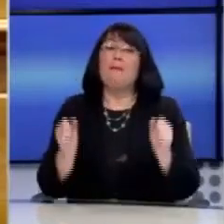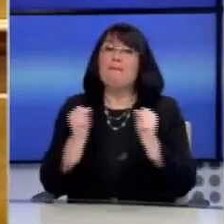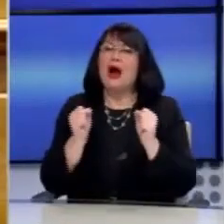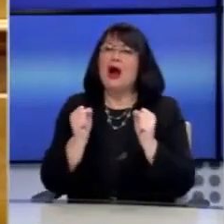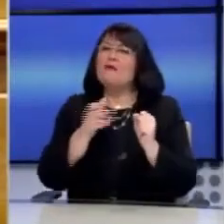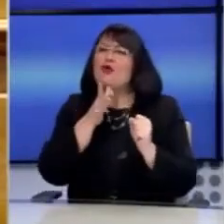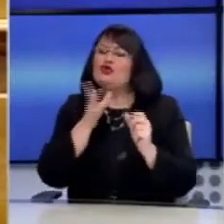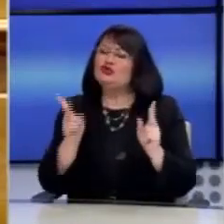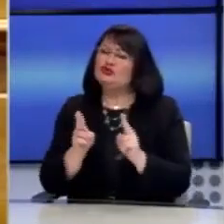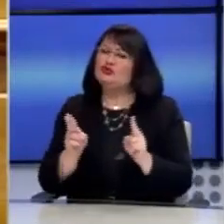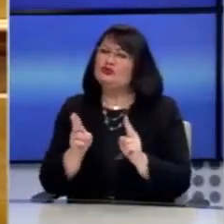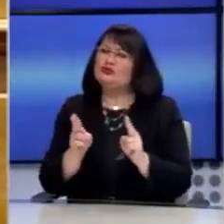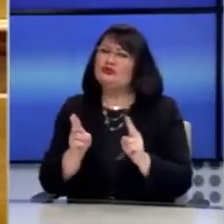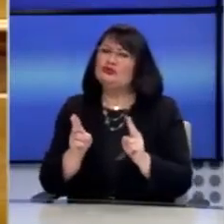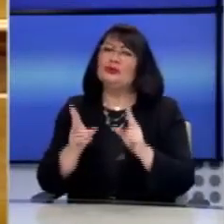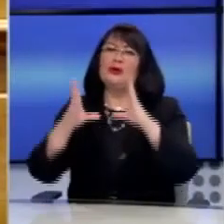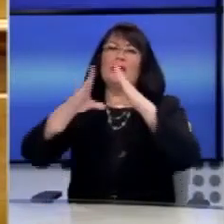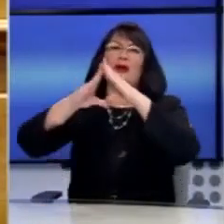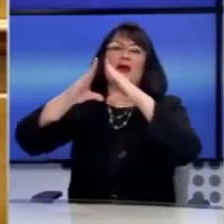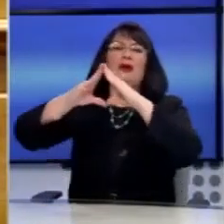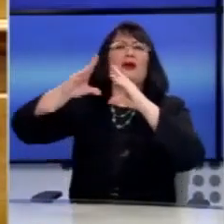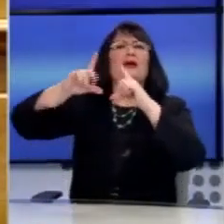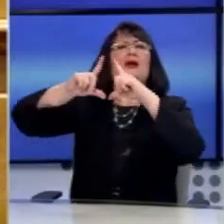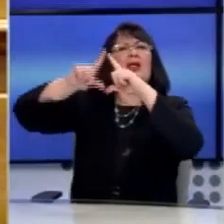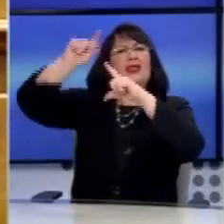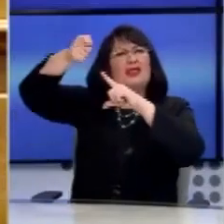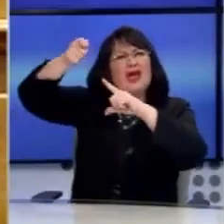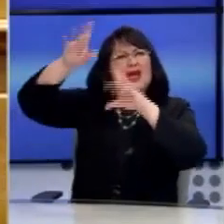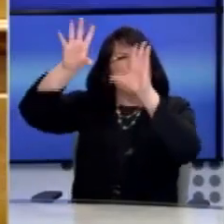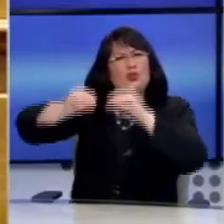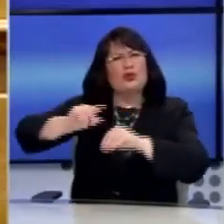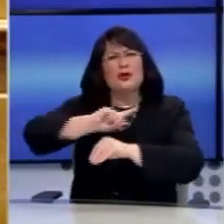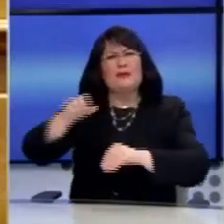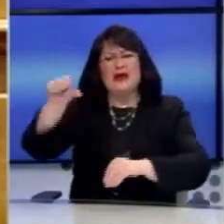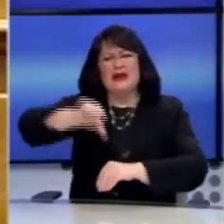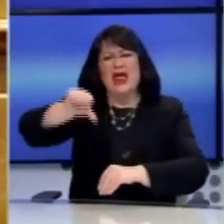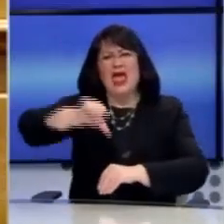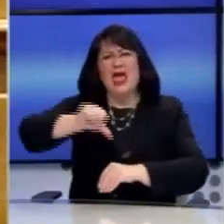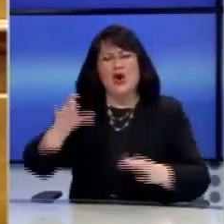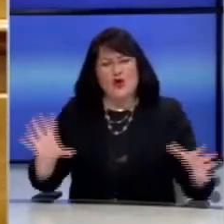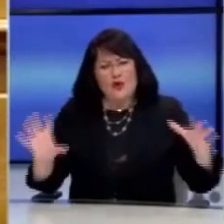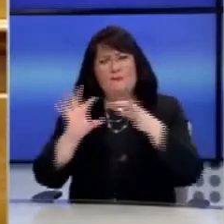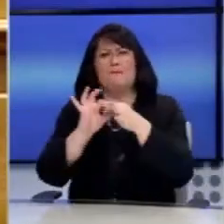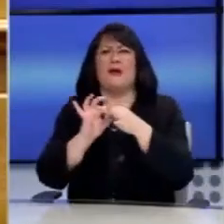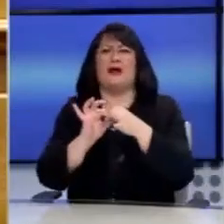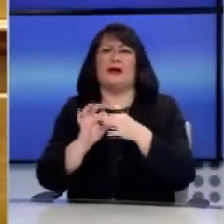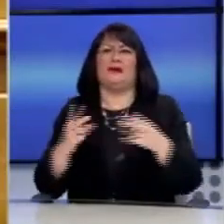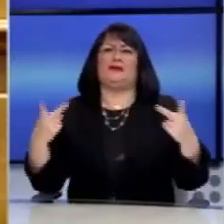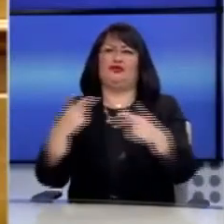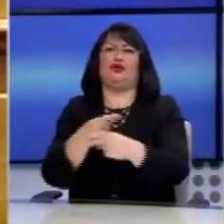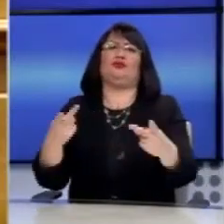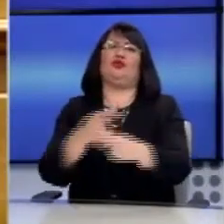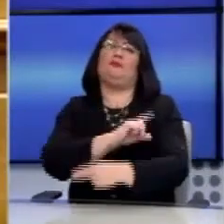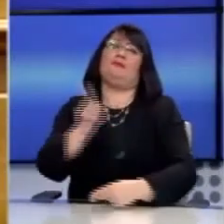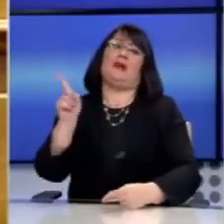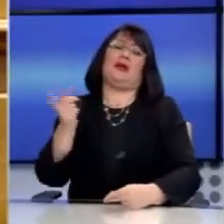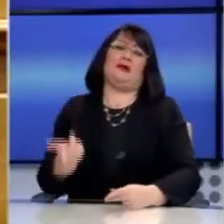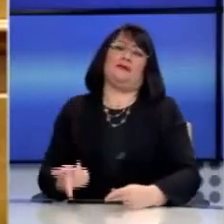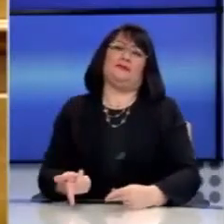Προχωρήστε τις διακοπές ρεύματος, νερού, φυσικού αερίου, επανασυνδέστε αυτές που διακόψατε πρόσφατα,